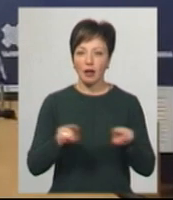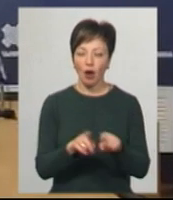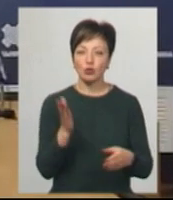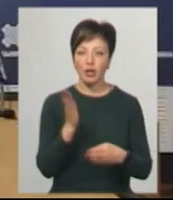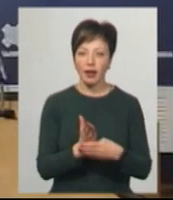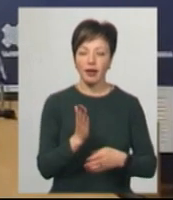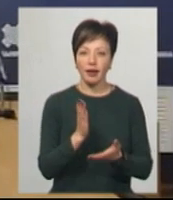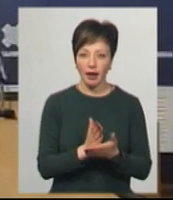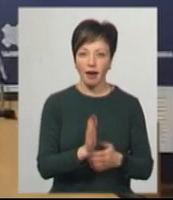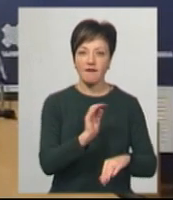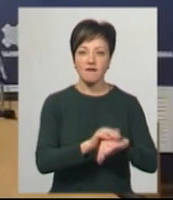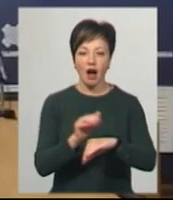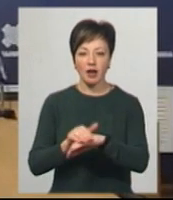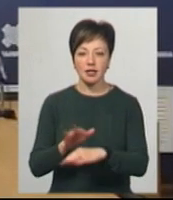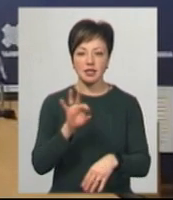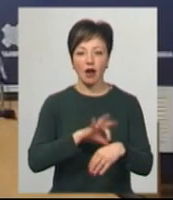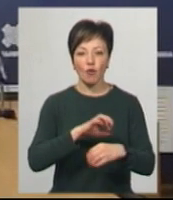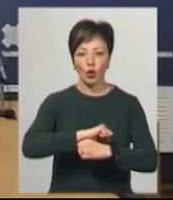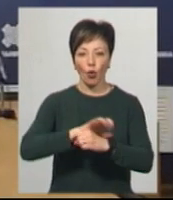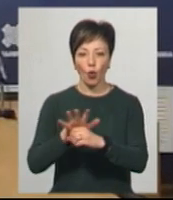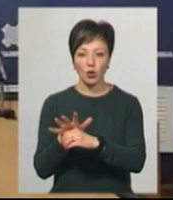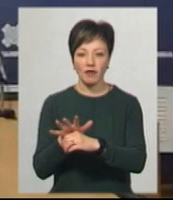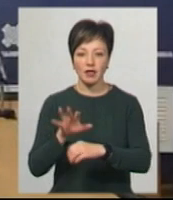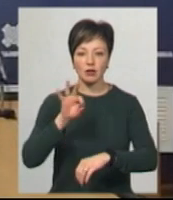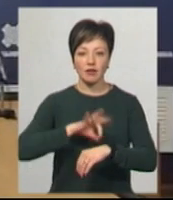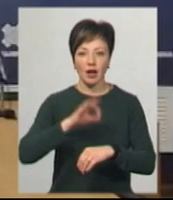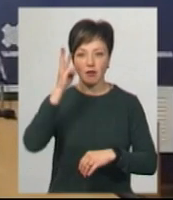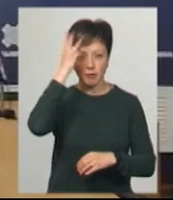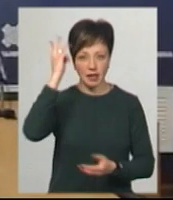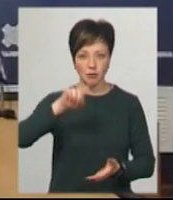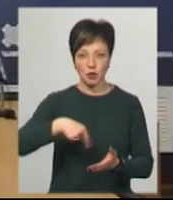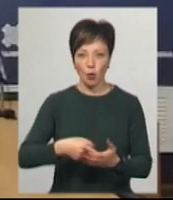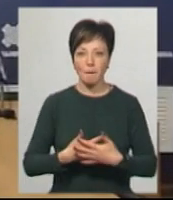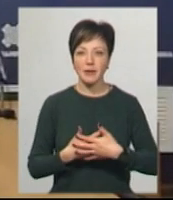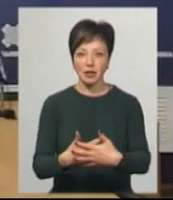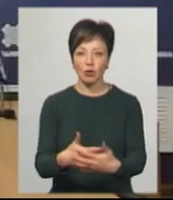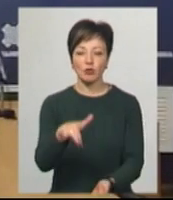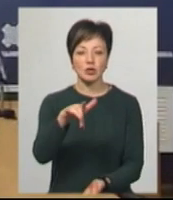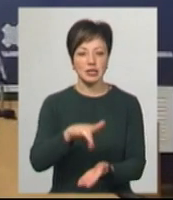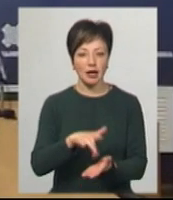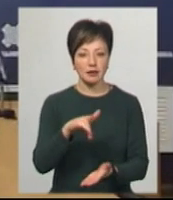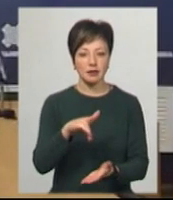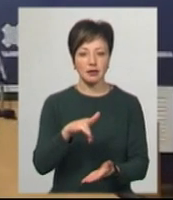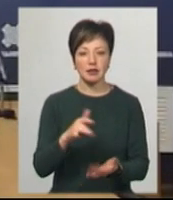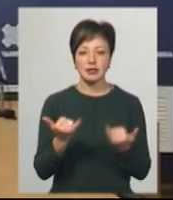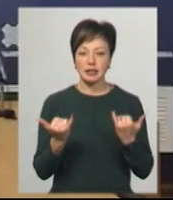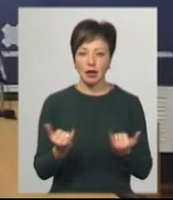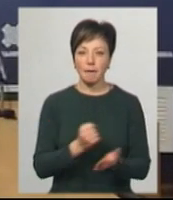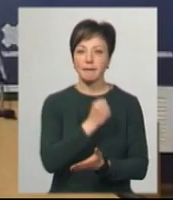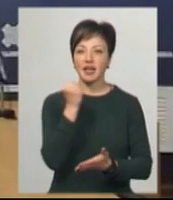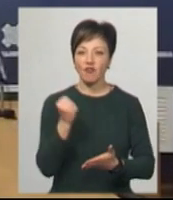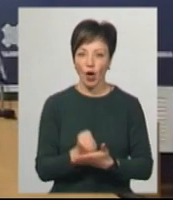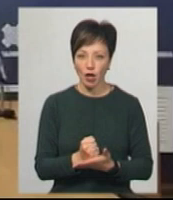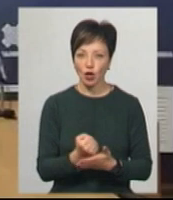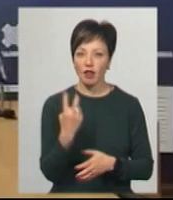факти захворювань на коронавірусну інфекцію у Хмельницькому міському перинатальному центрі. Наразі підтверджено